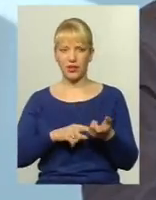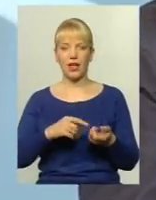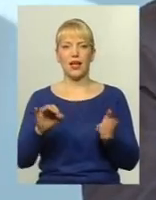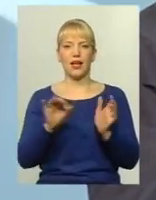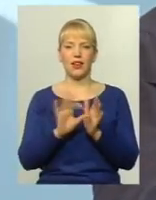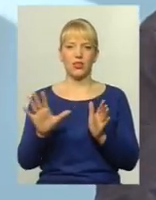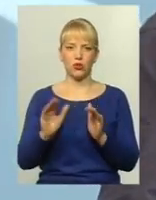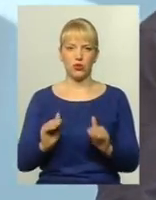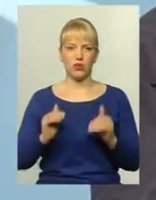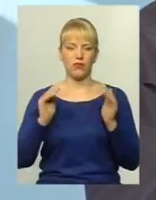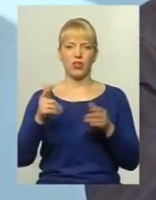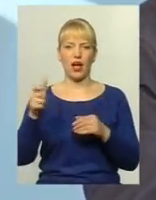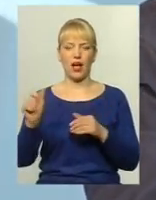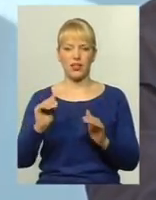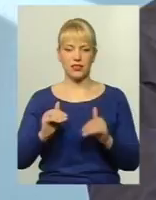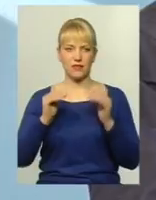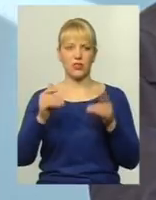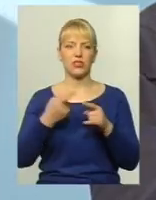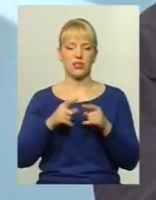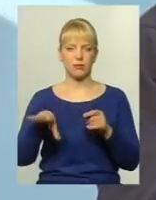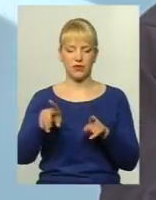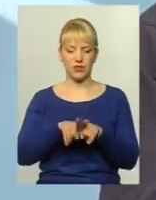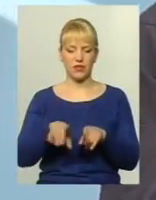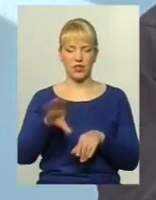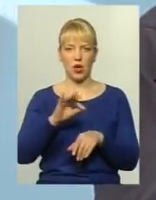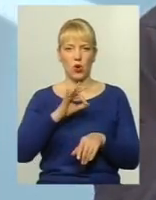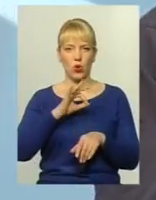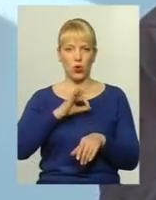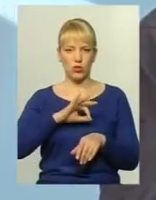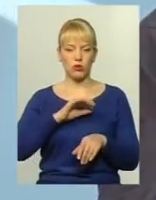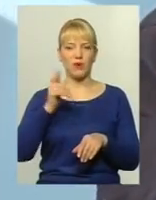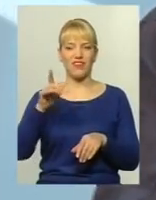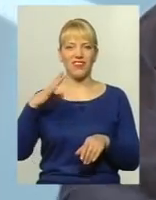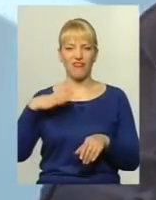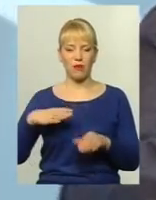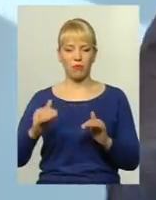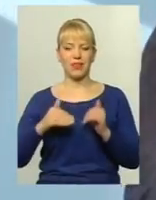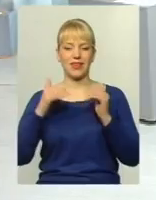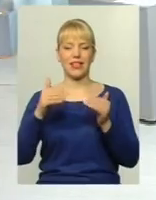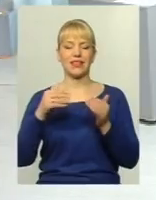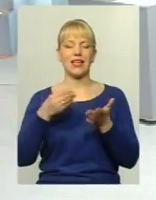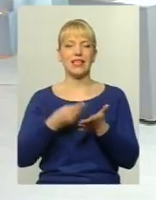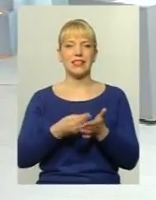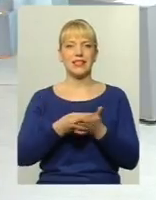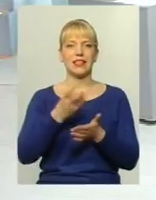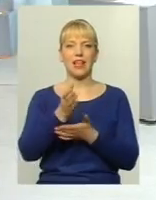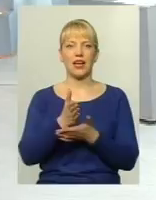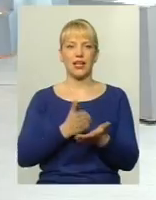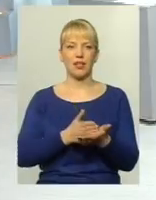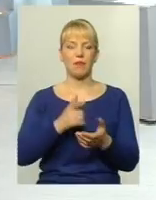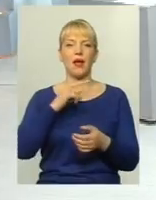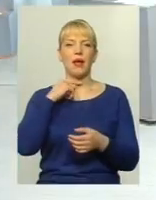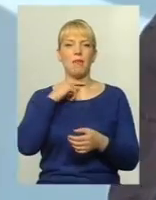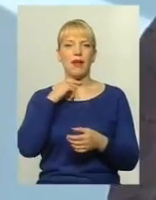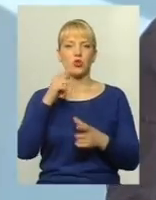електронерія виросла, газ вирос, ми теж всім користуємося. І він вимушений підняти ціни на хліб, м'ясо-молочні